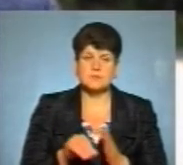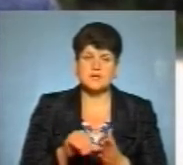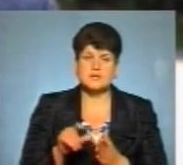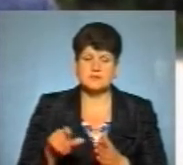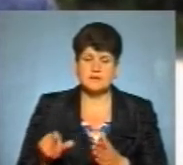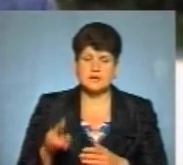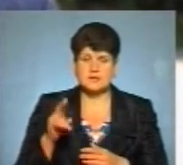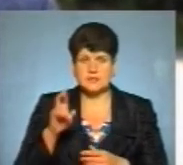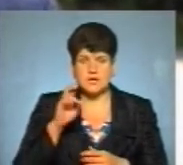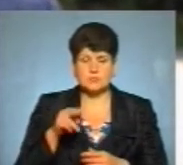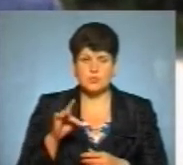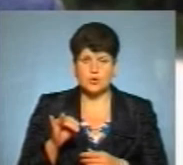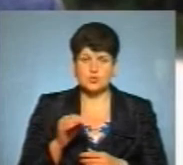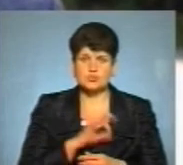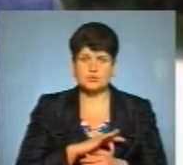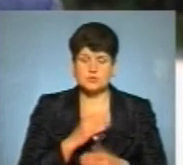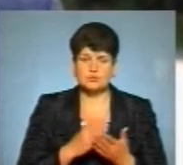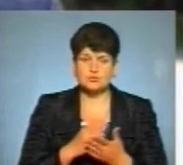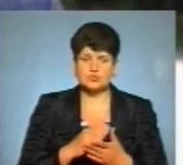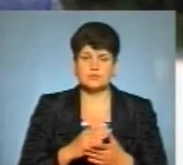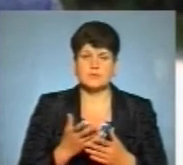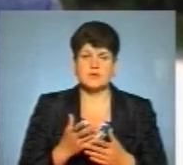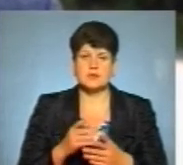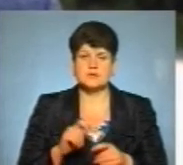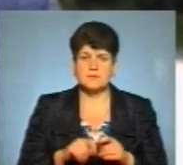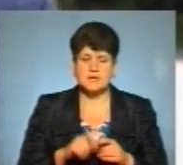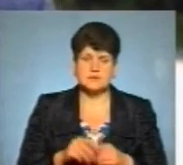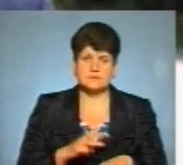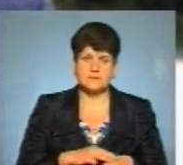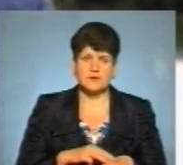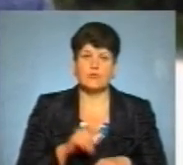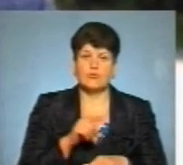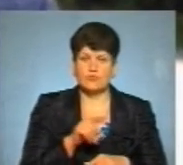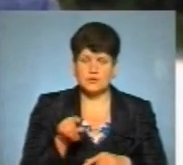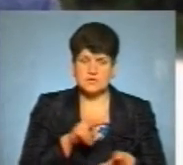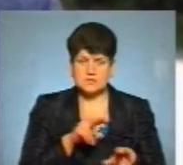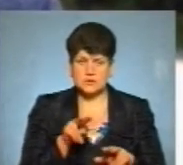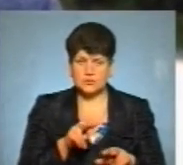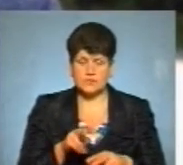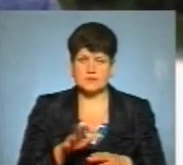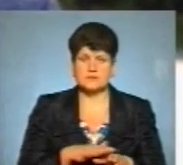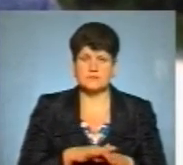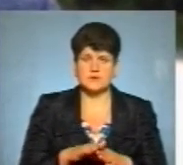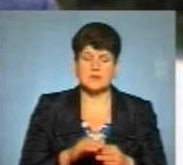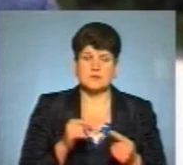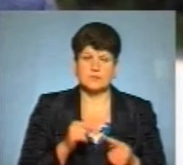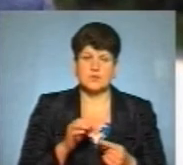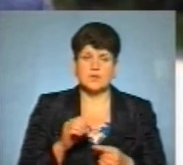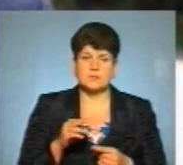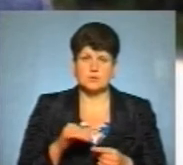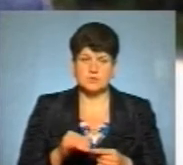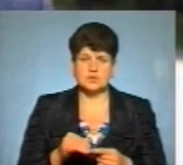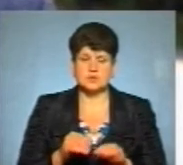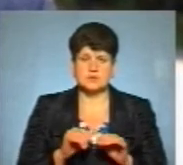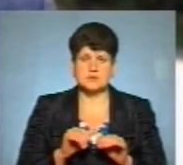Держпродспоживслужби, Муніципальної інспекції і правоохоронців. Вони слідкуватимуть за дотриманням протиепідемічних заходів